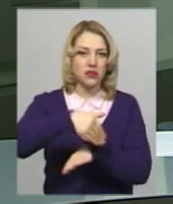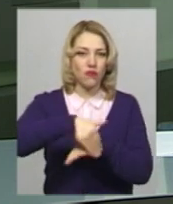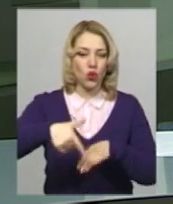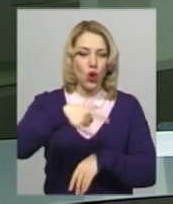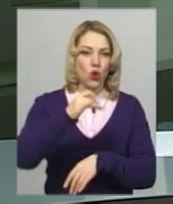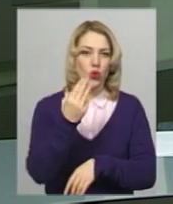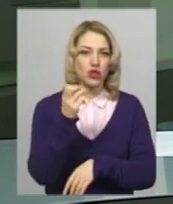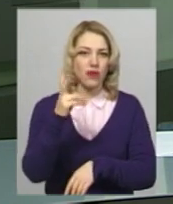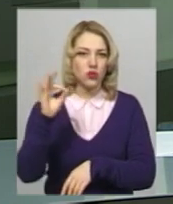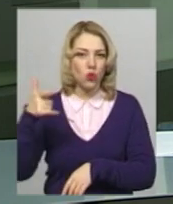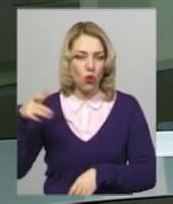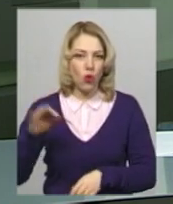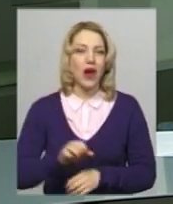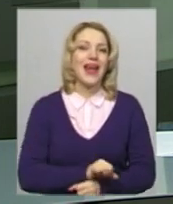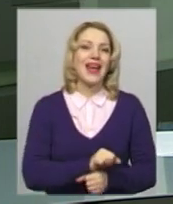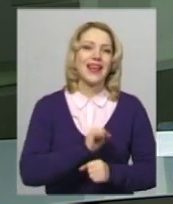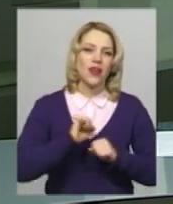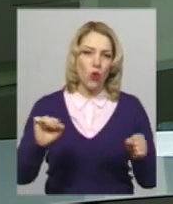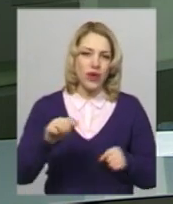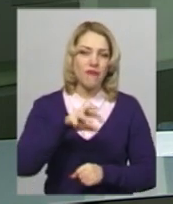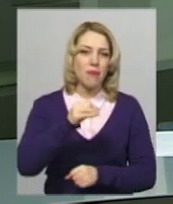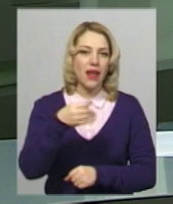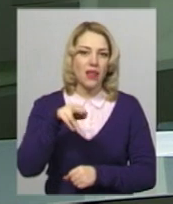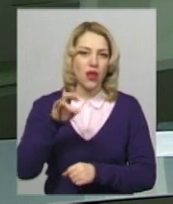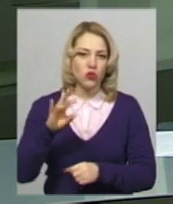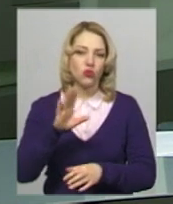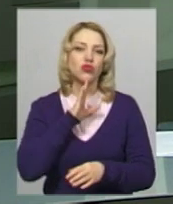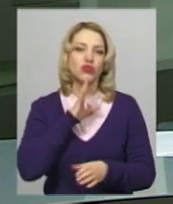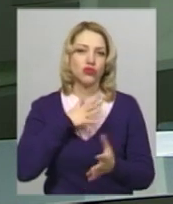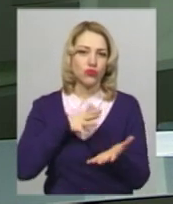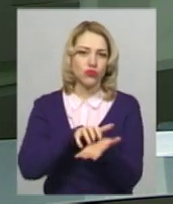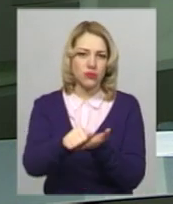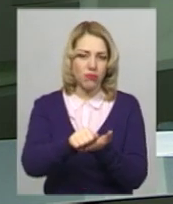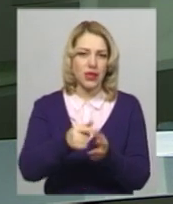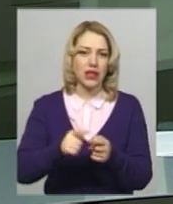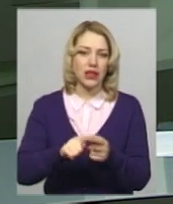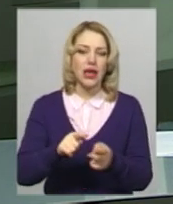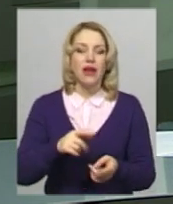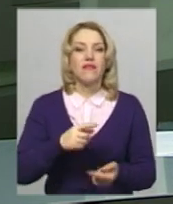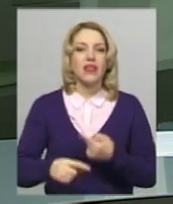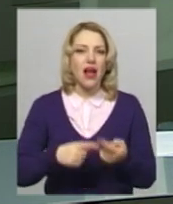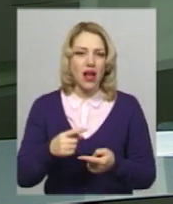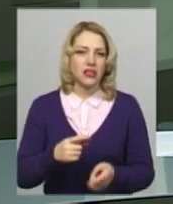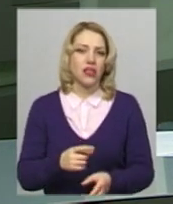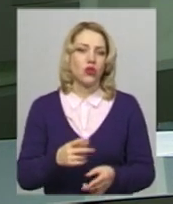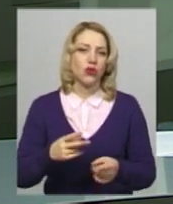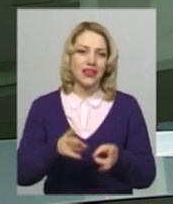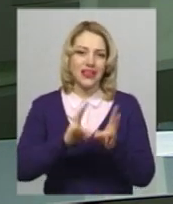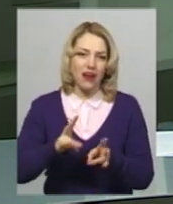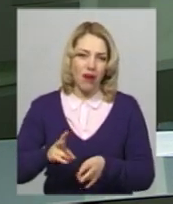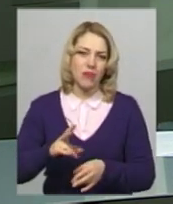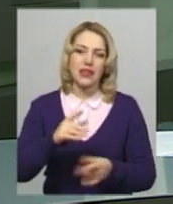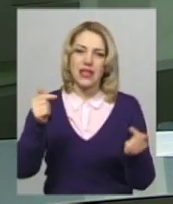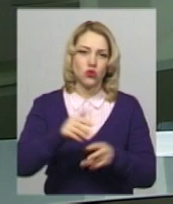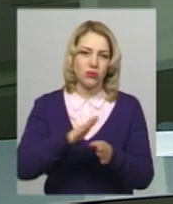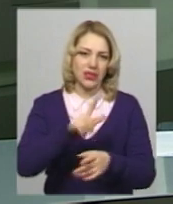Грушевського та Героїв Майдану. На пішохідному переході збили жінку. Внаслідок травм несумісних з життям потерпіла померла до приїзду